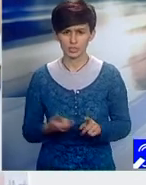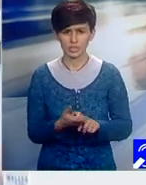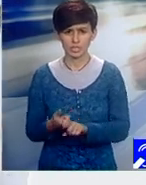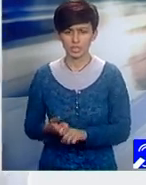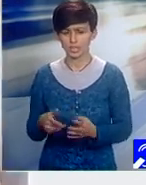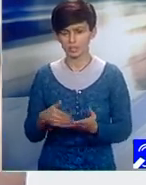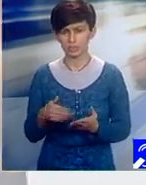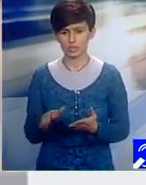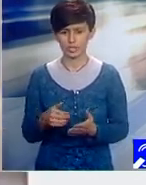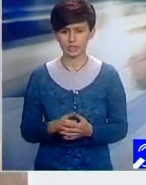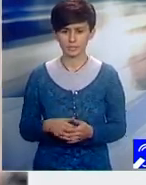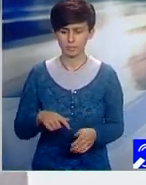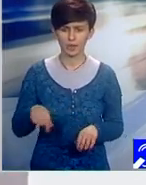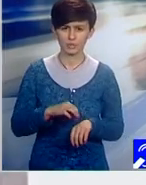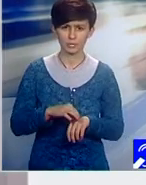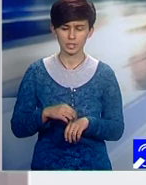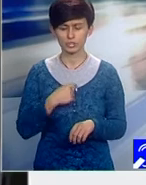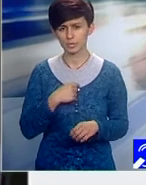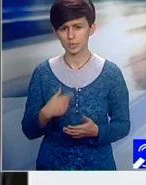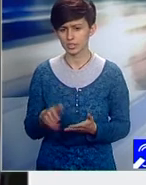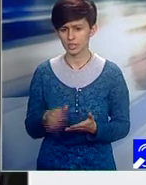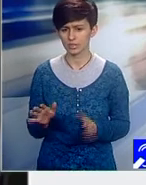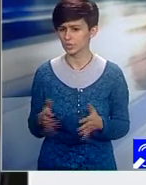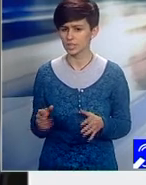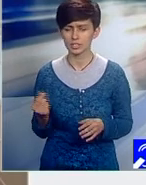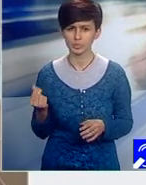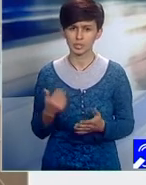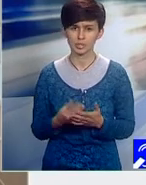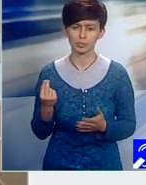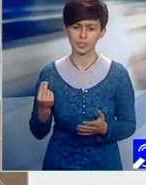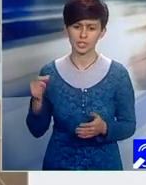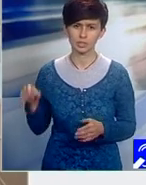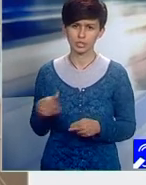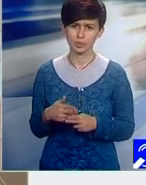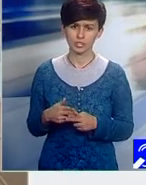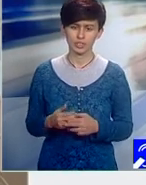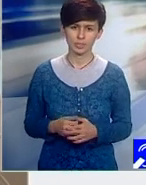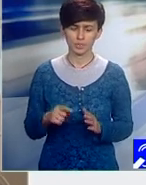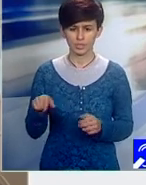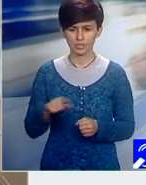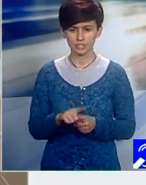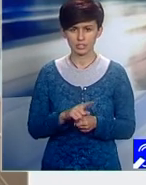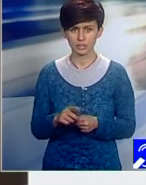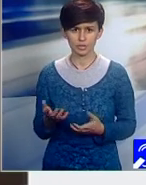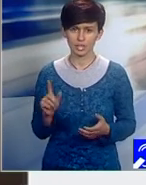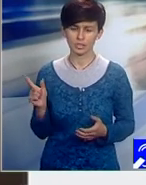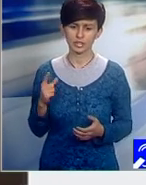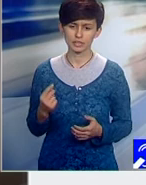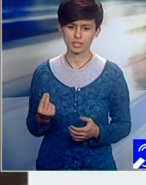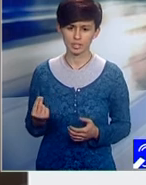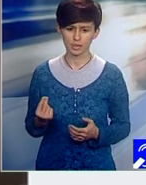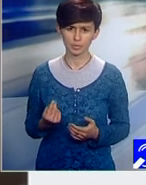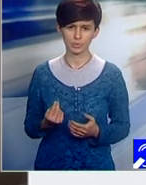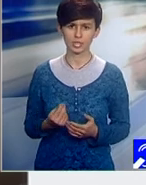cheltuierile. Noi medici am fi în stare să cheltuim oricât de mulți bani pentru binile unui pacient. Lucru care nu întotdeauna este bine din punct de vedere financiar contabil.